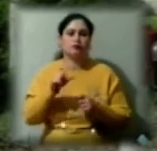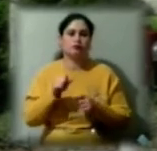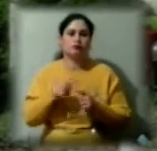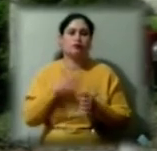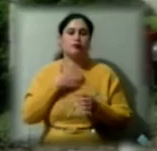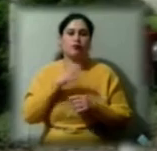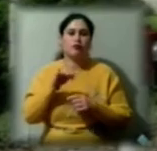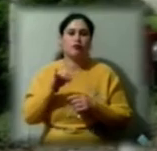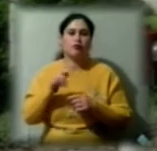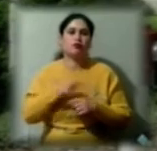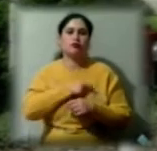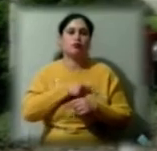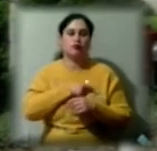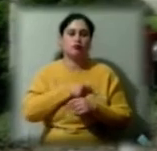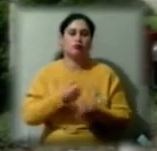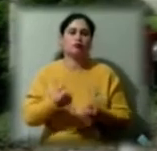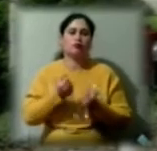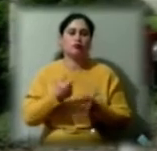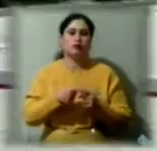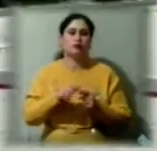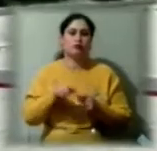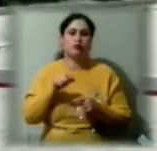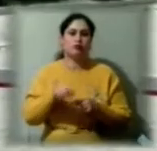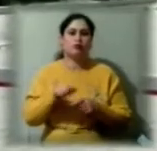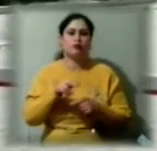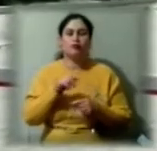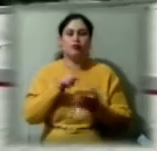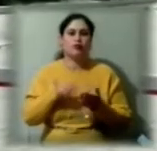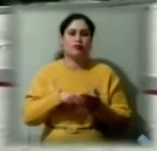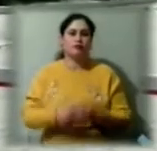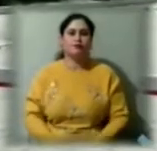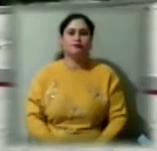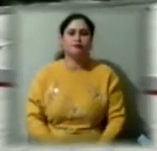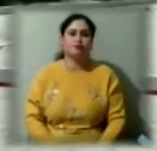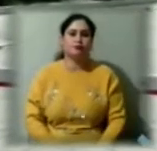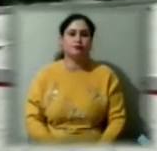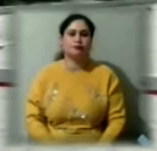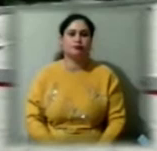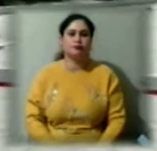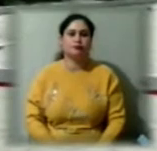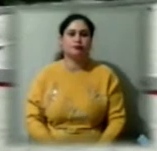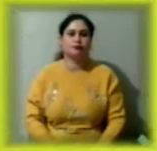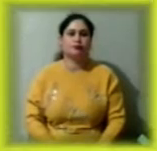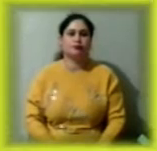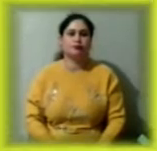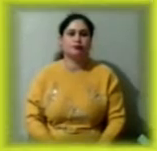-депутатами підтримати це питання. Анатон, Ігор Паченко, новини на Суспільному, Херсон.